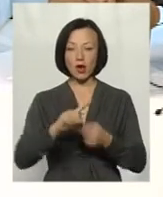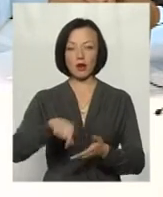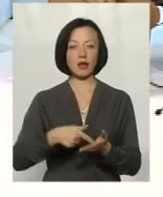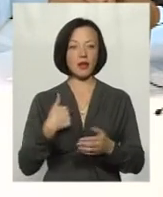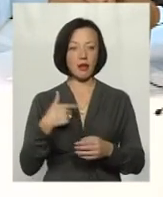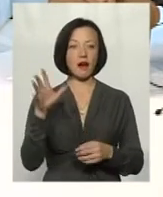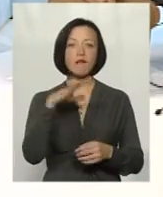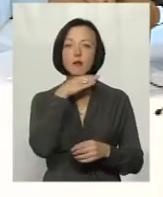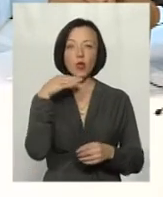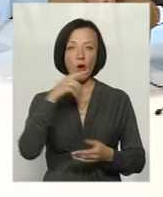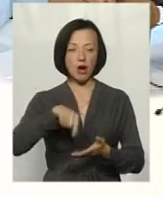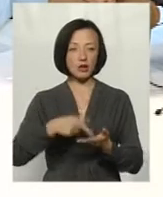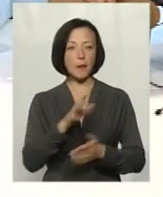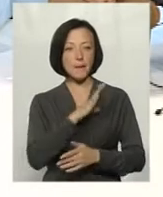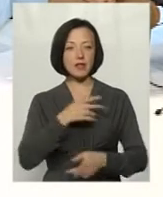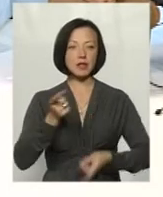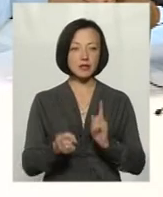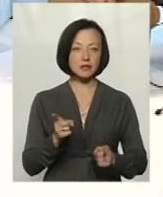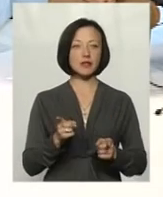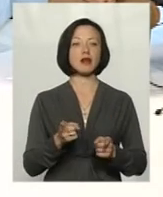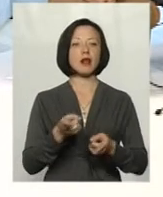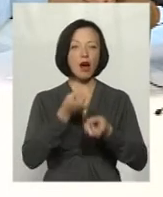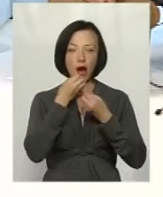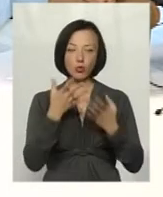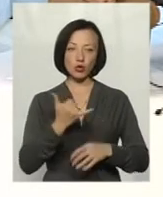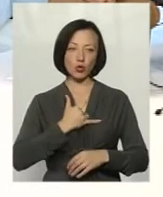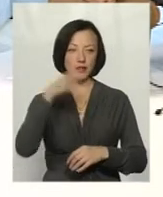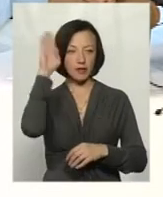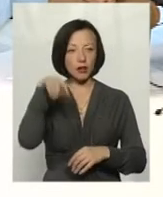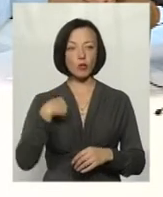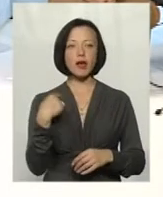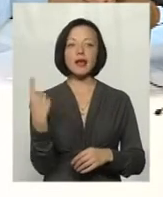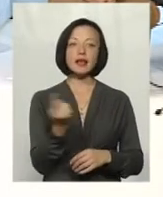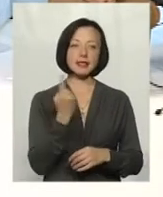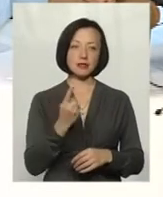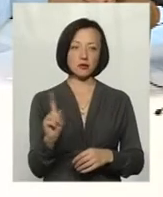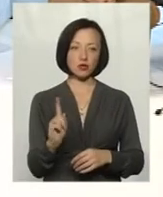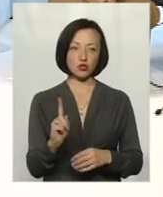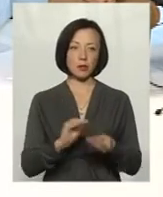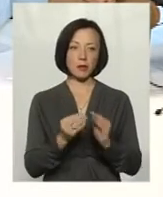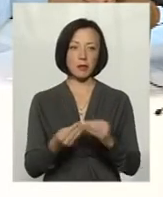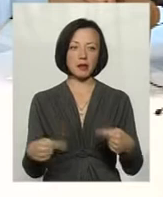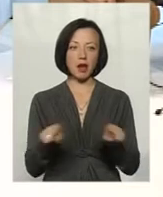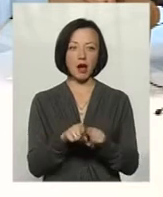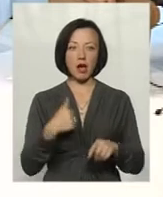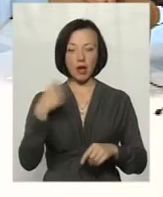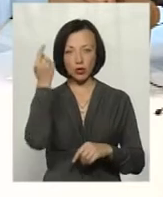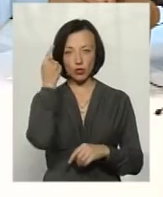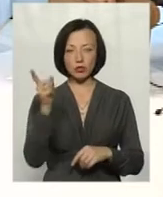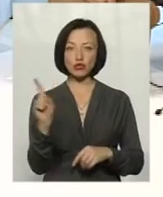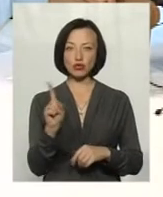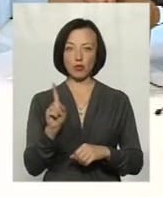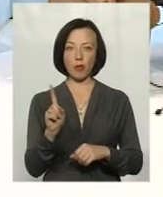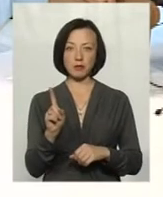в багато містах бував і дійсно дуже хороша вода у нас. У мене єдинствено, що проблема така, я думаю, що